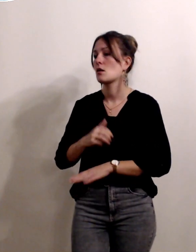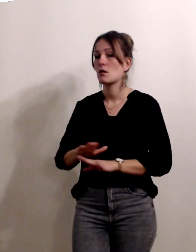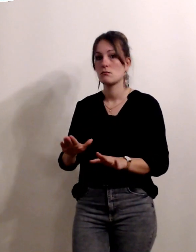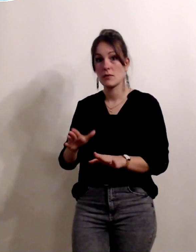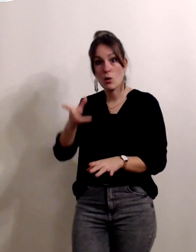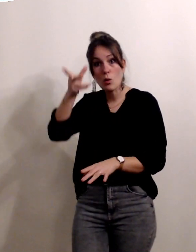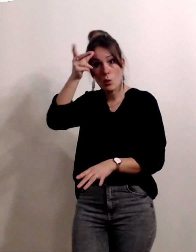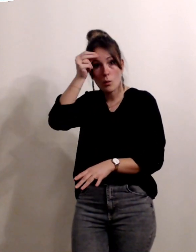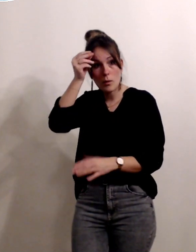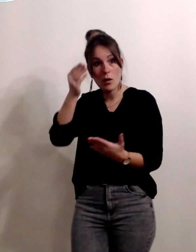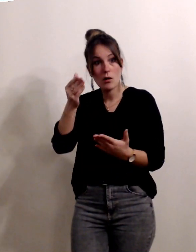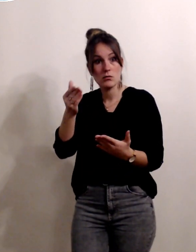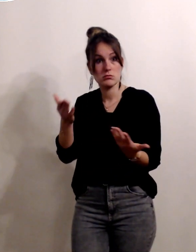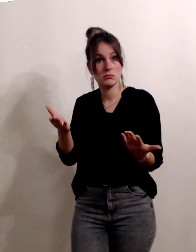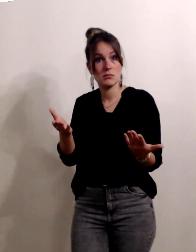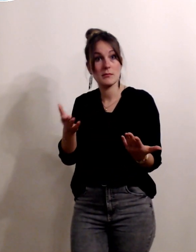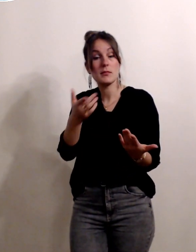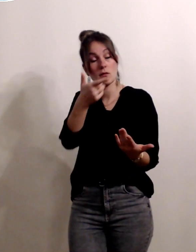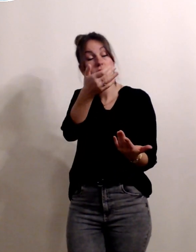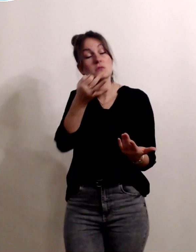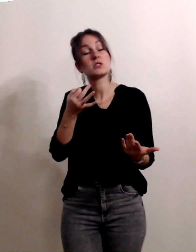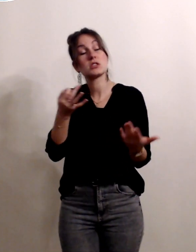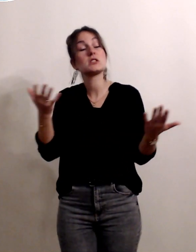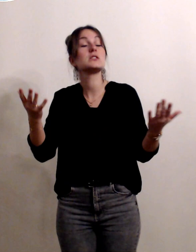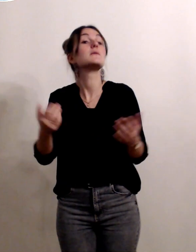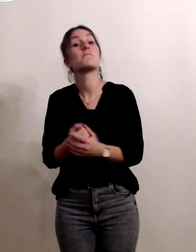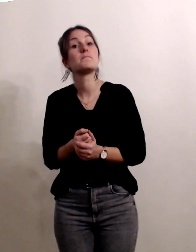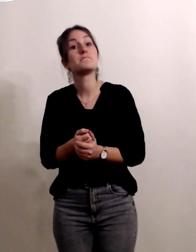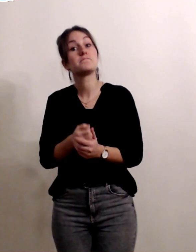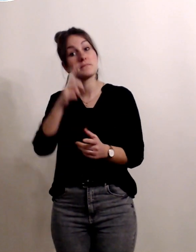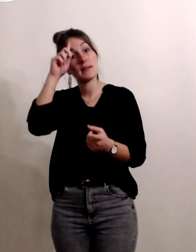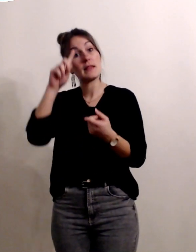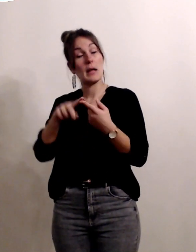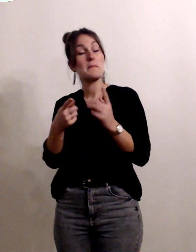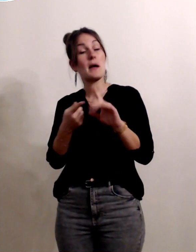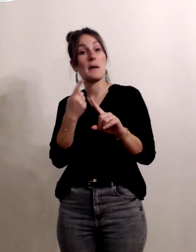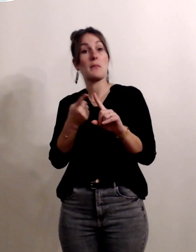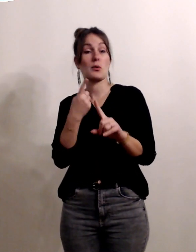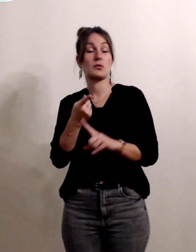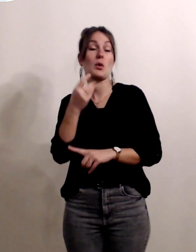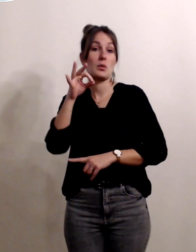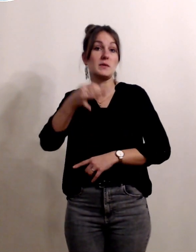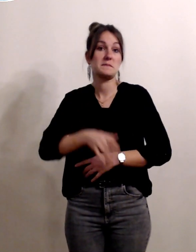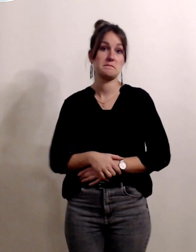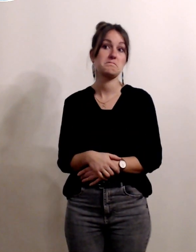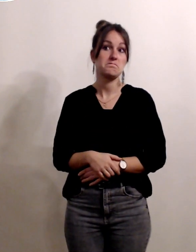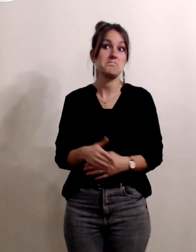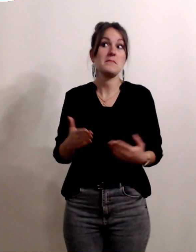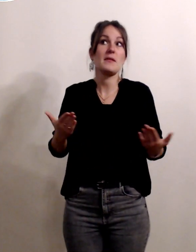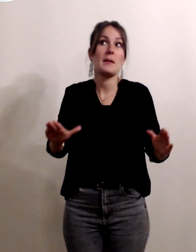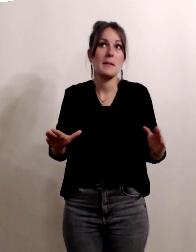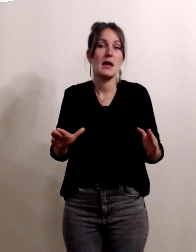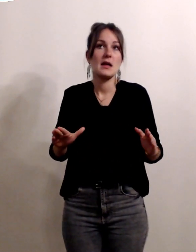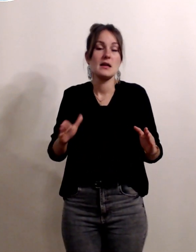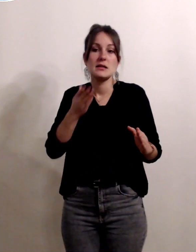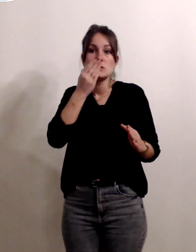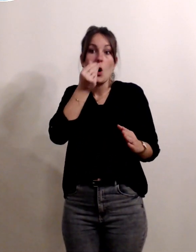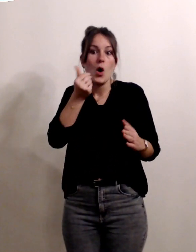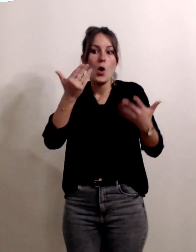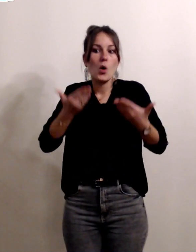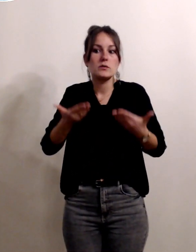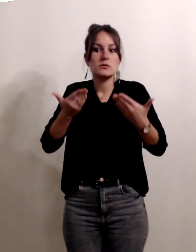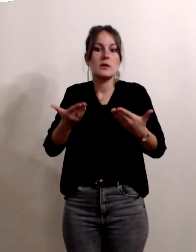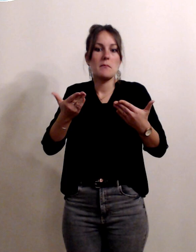donc ce que vous dites là et voilà c'est un sujet mais qui aujourd'hui n'a pas encore n'est pas intégré dans un